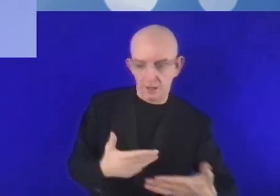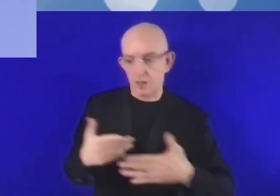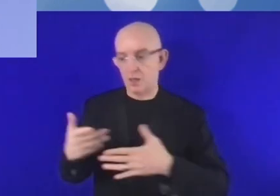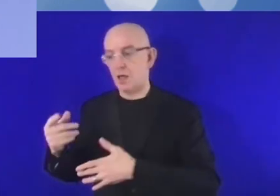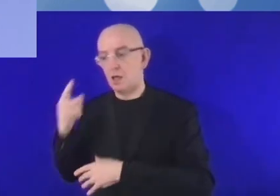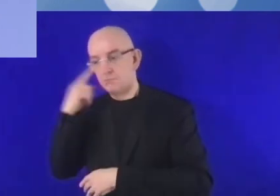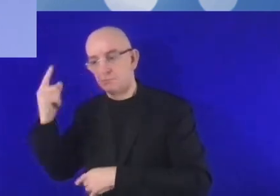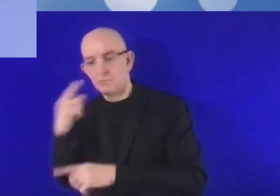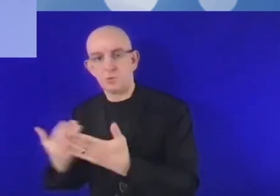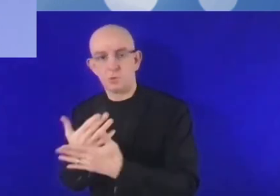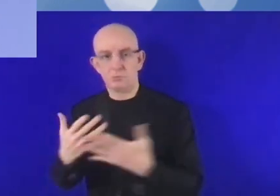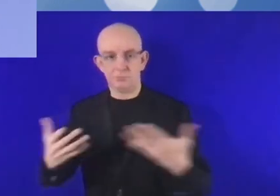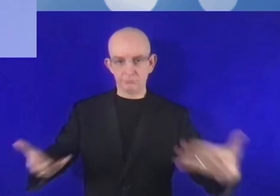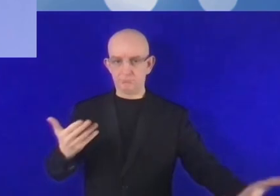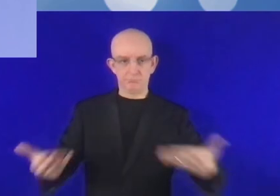données,